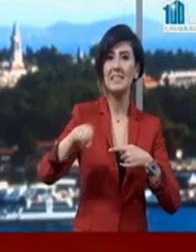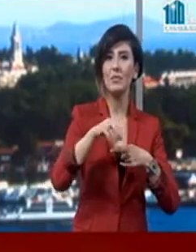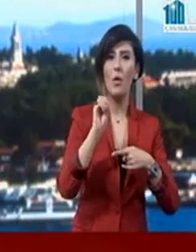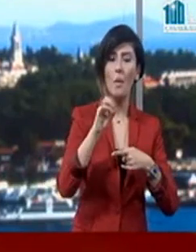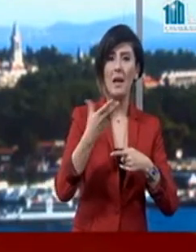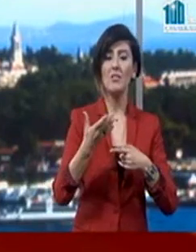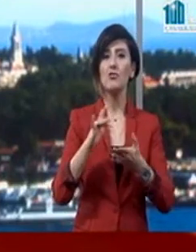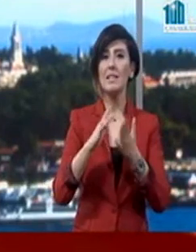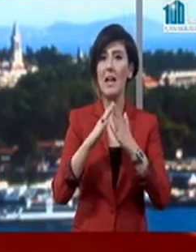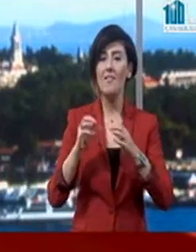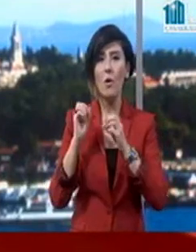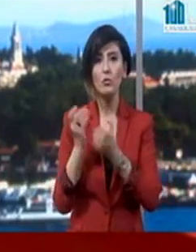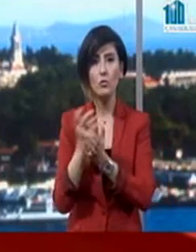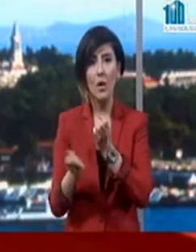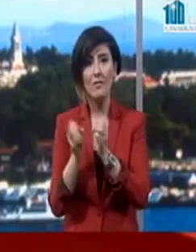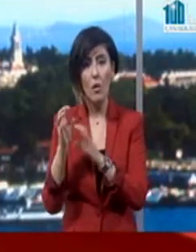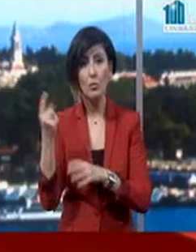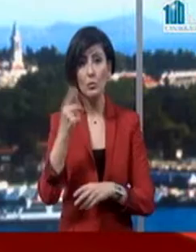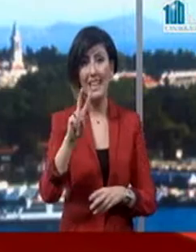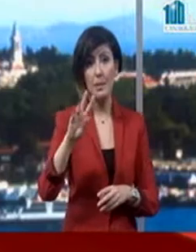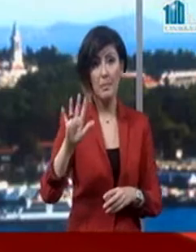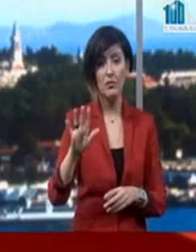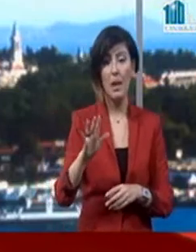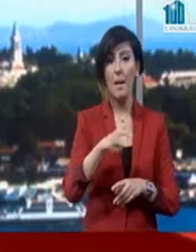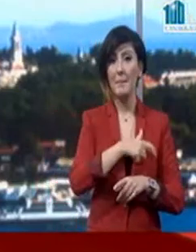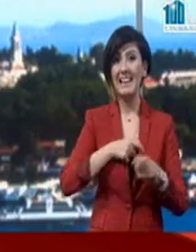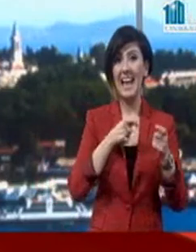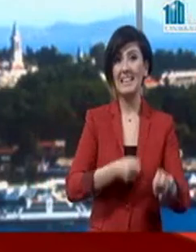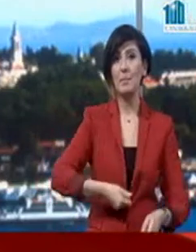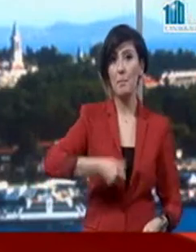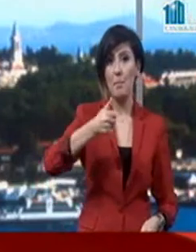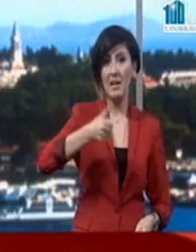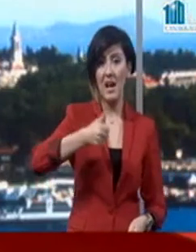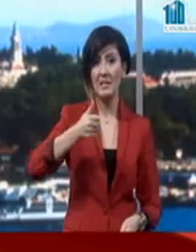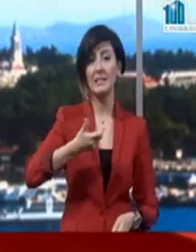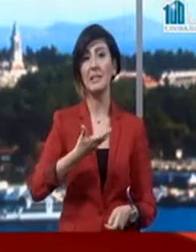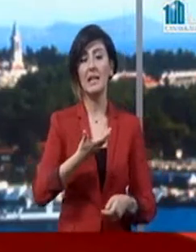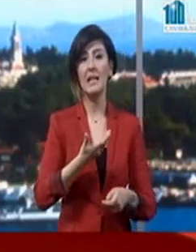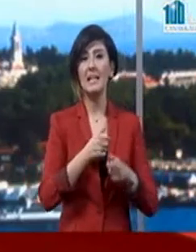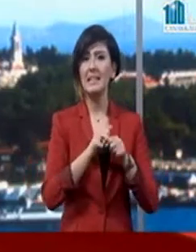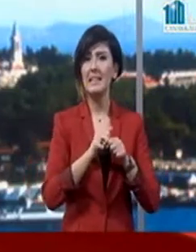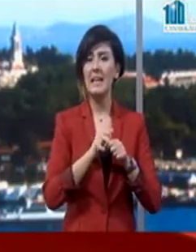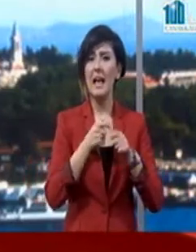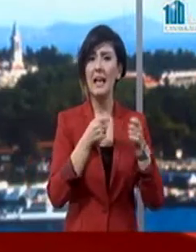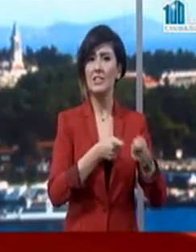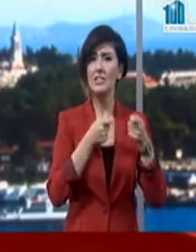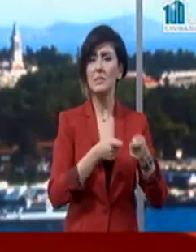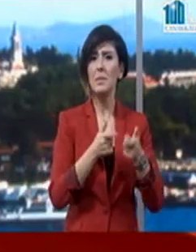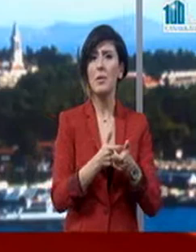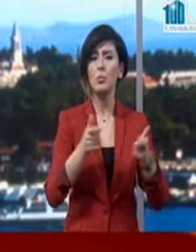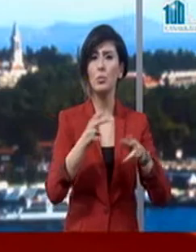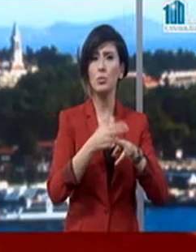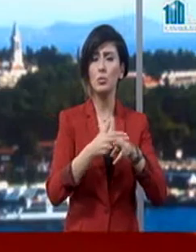cezaevlerinde görevli öğretmenlere %25, Milli Eğitim Bakanlığı örgün ve yaygın eğitimi destekleme ve yetiştirme kursları yönergesi